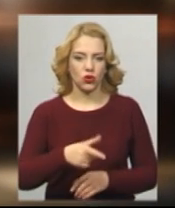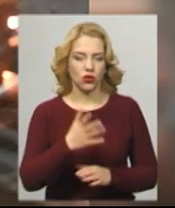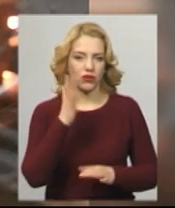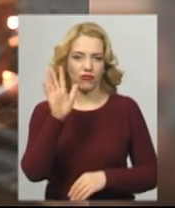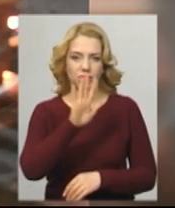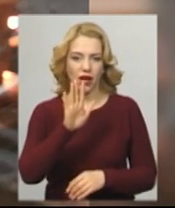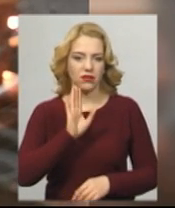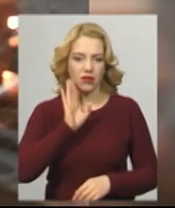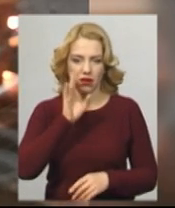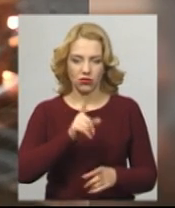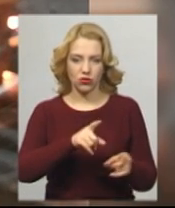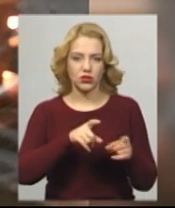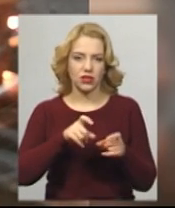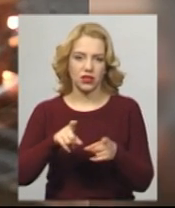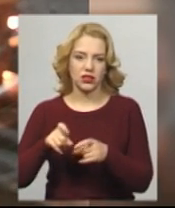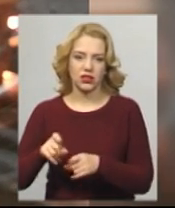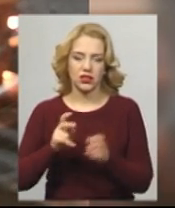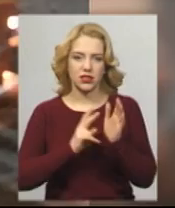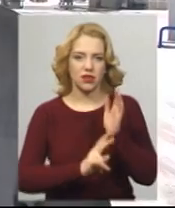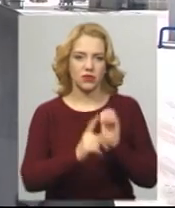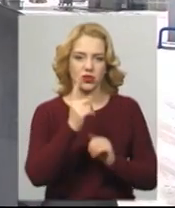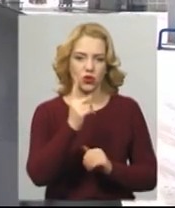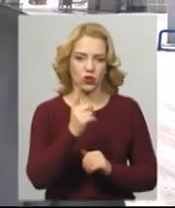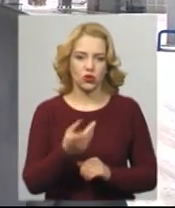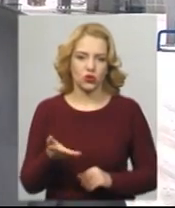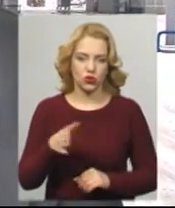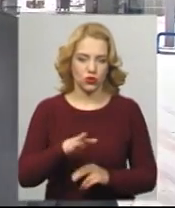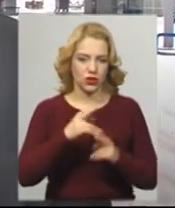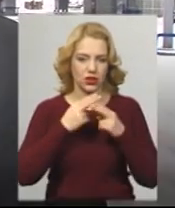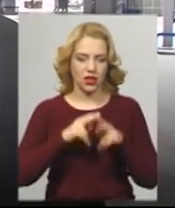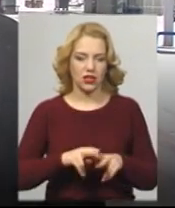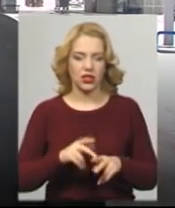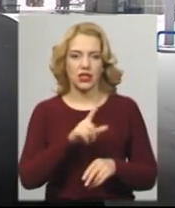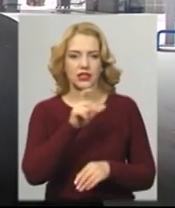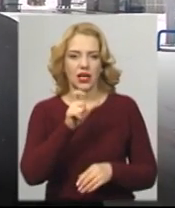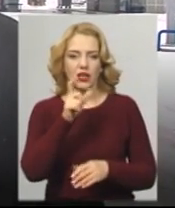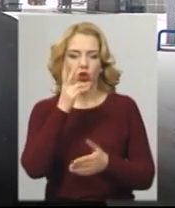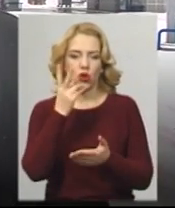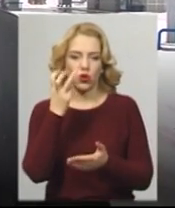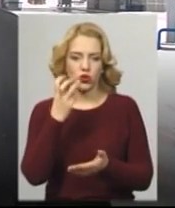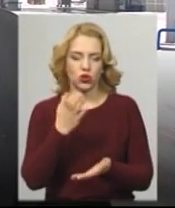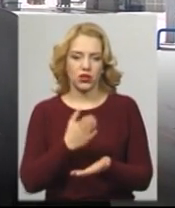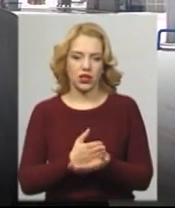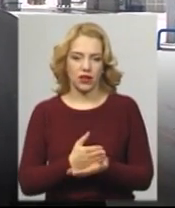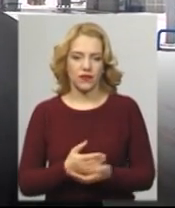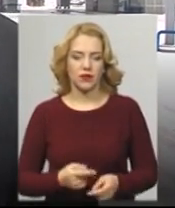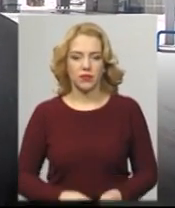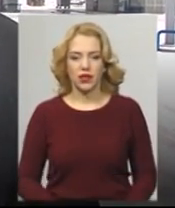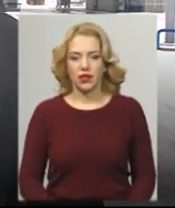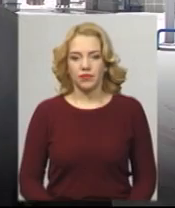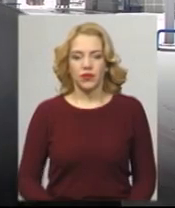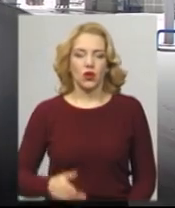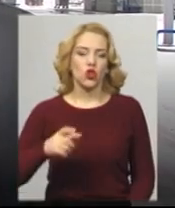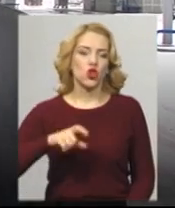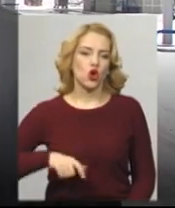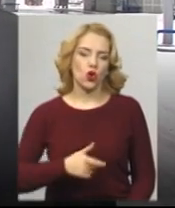Задіяли 71 одиницю техніки із 300 наявних. Першочергово було оброблено протиожеледними матеріалами дороги національного